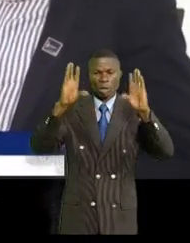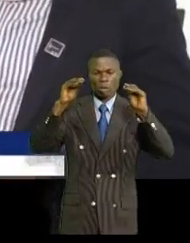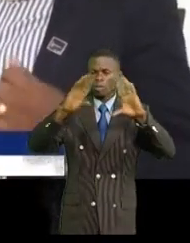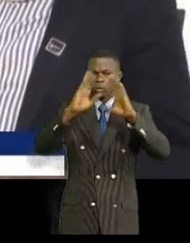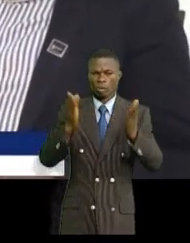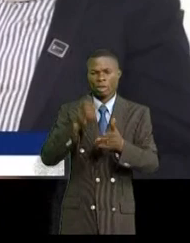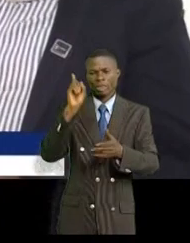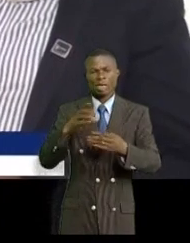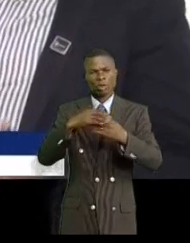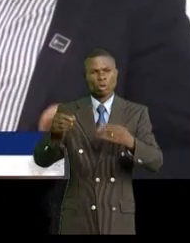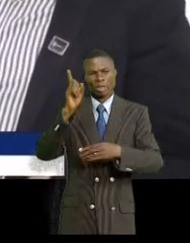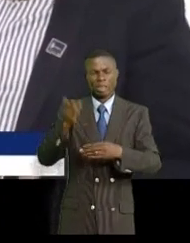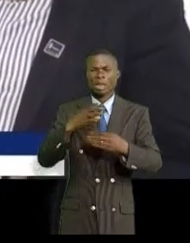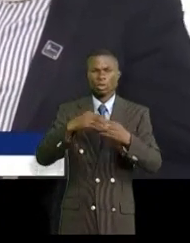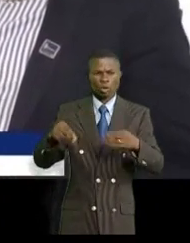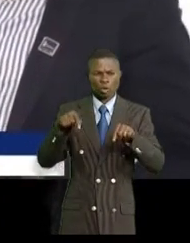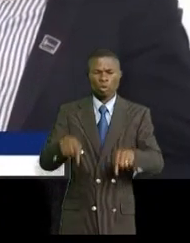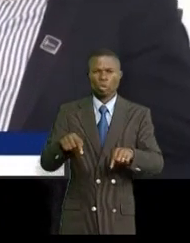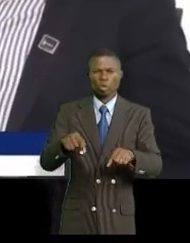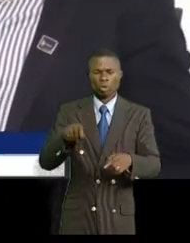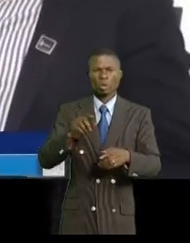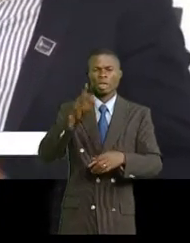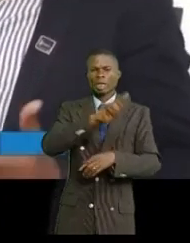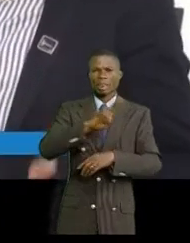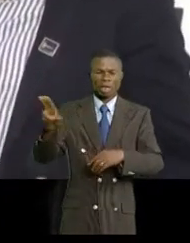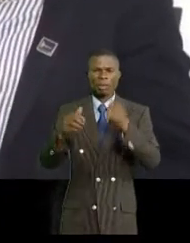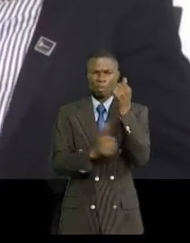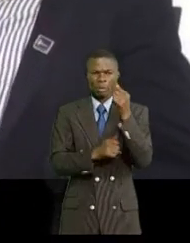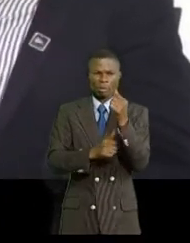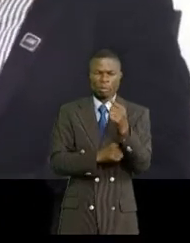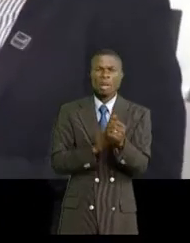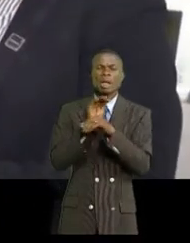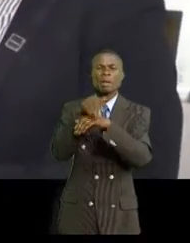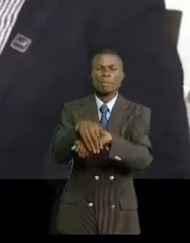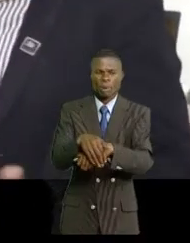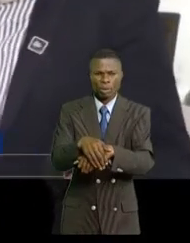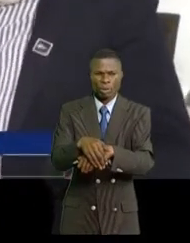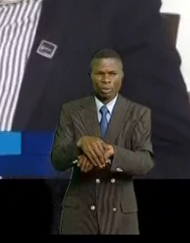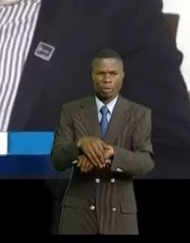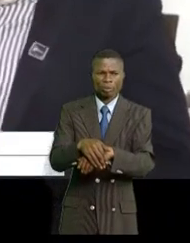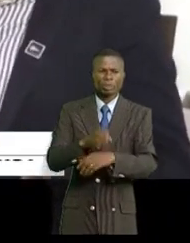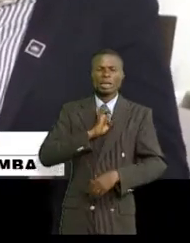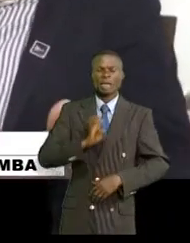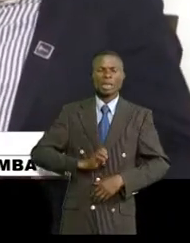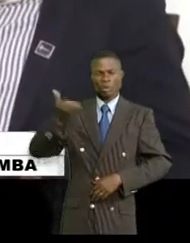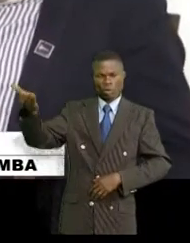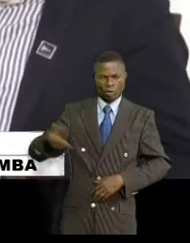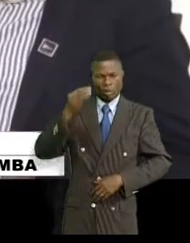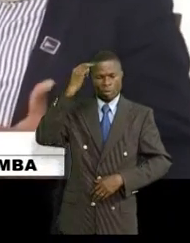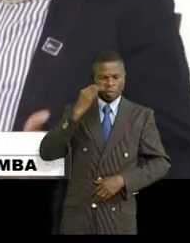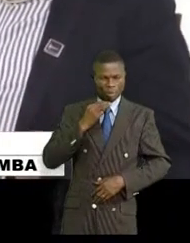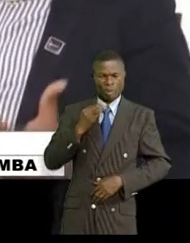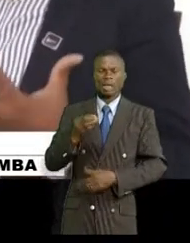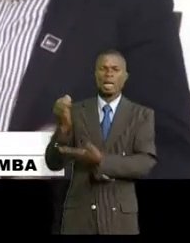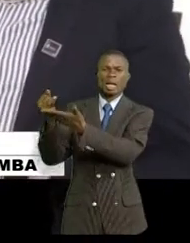avec 100 dollars, 100 dollars, 100 dollars et aujourd'hui nous sommes à plus de 2000 personnes qui ont déjà contribué et nous invitons son excellence et vous-même d'ailleurs à devenir des investisseurs.